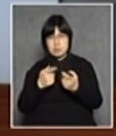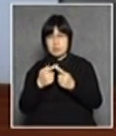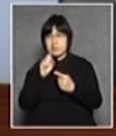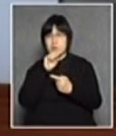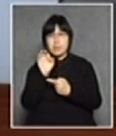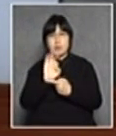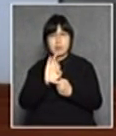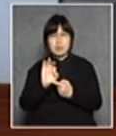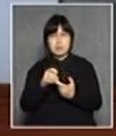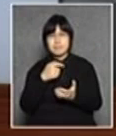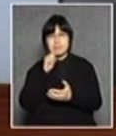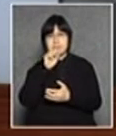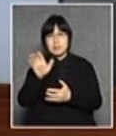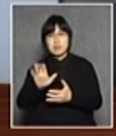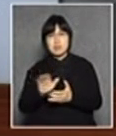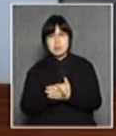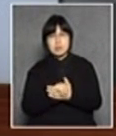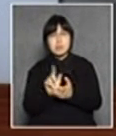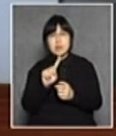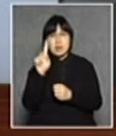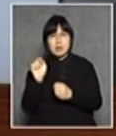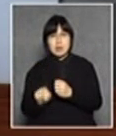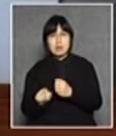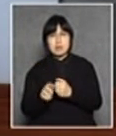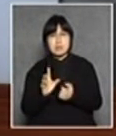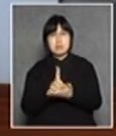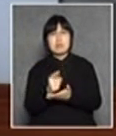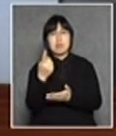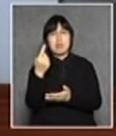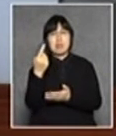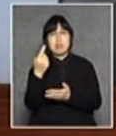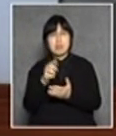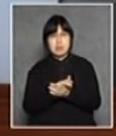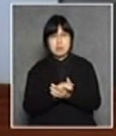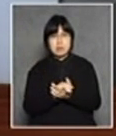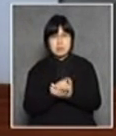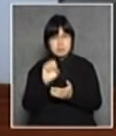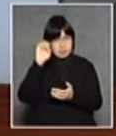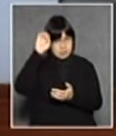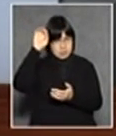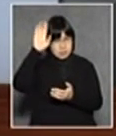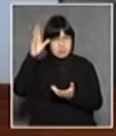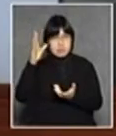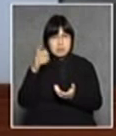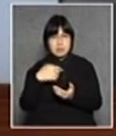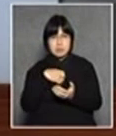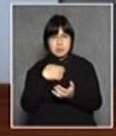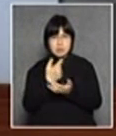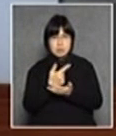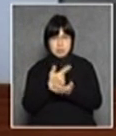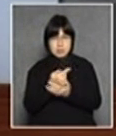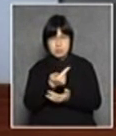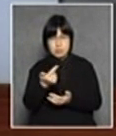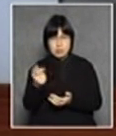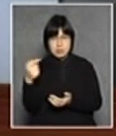我也不會發聲因為為什麼呢一年多一次的提議案有很多重要的事情要說